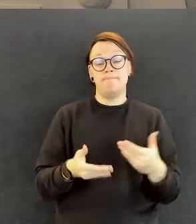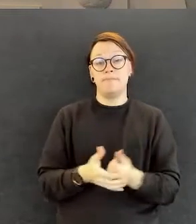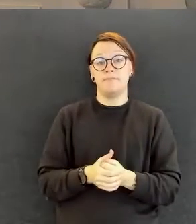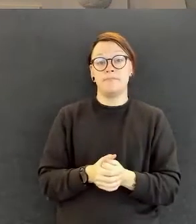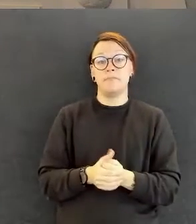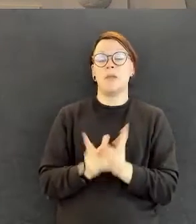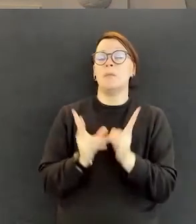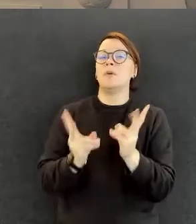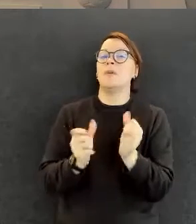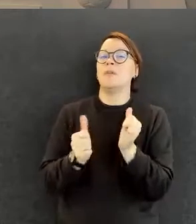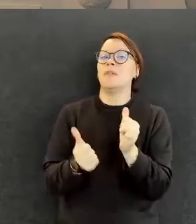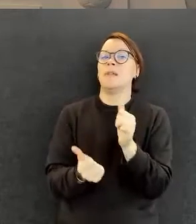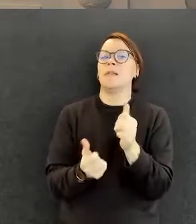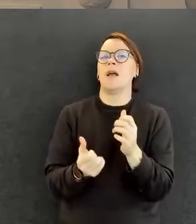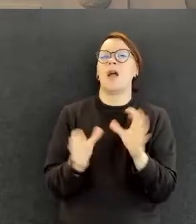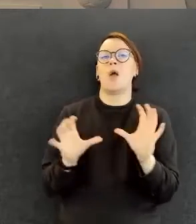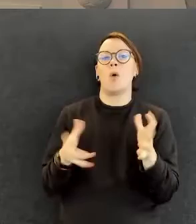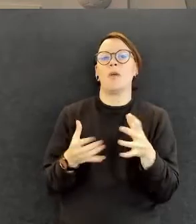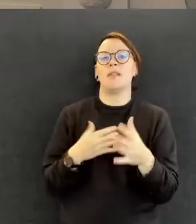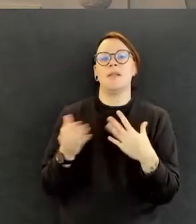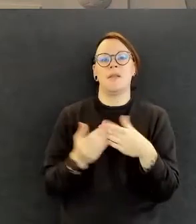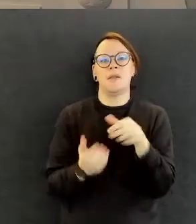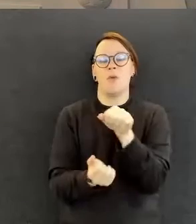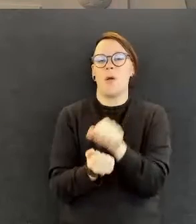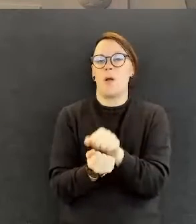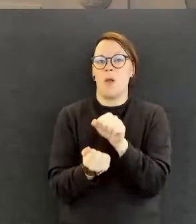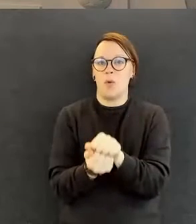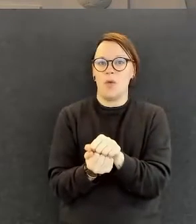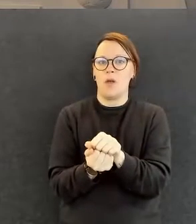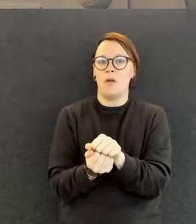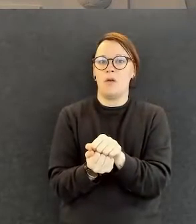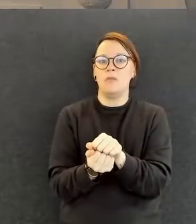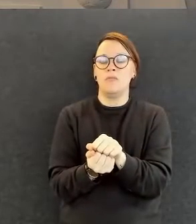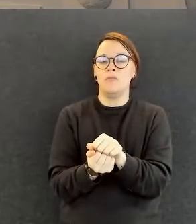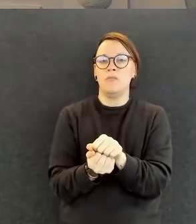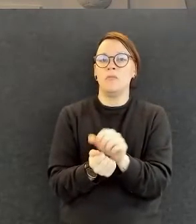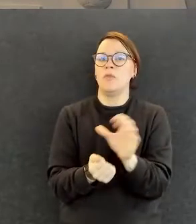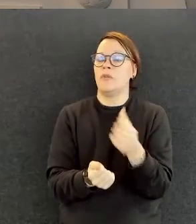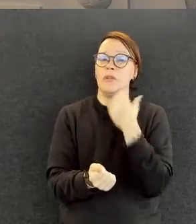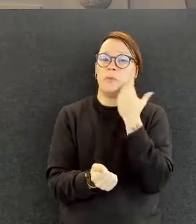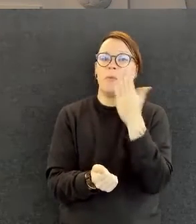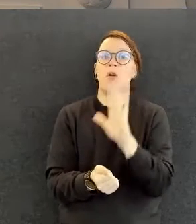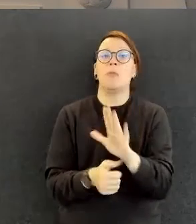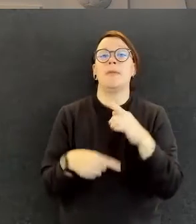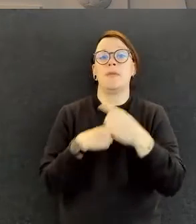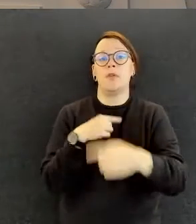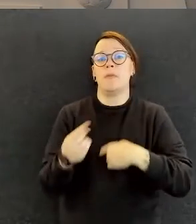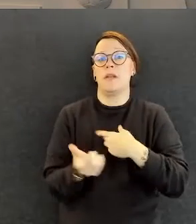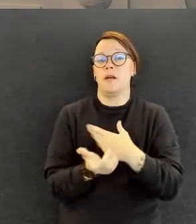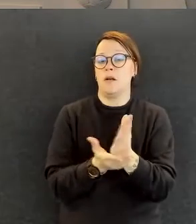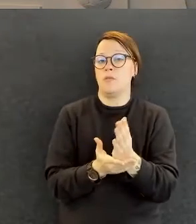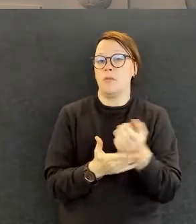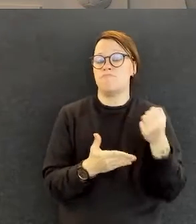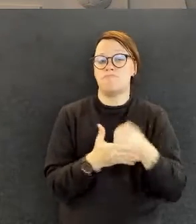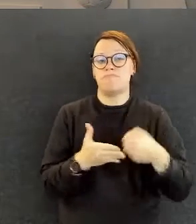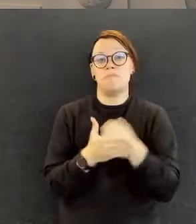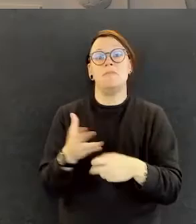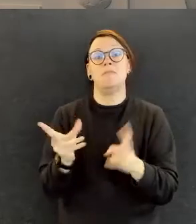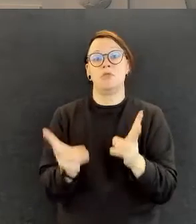konkreettisia työkaluja. Miten voitte sitten omassa toiminnassanne asiaa lähteä edistämään?